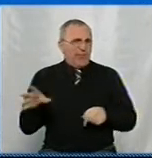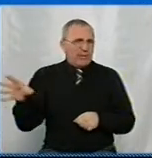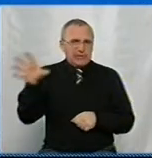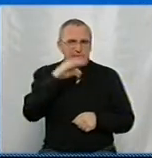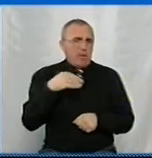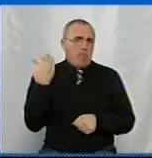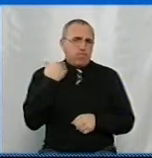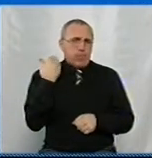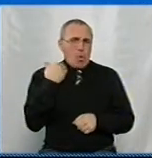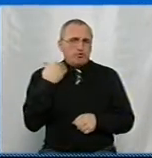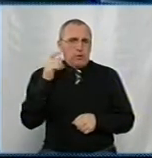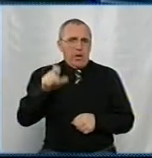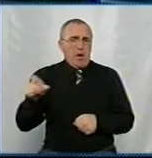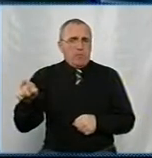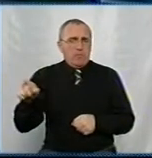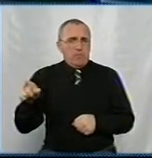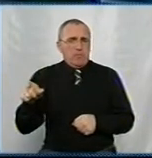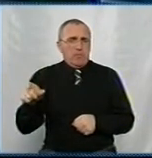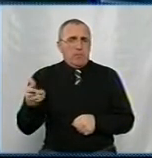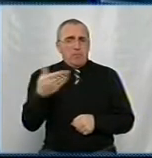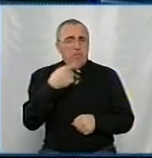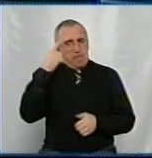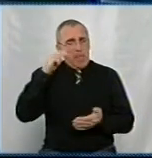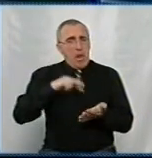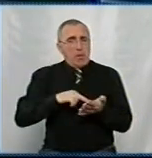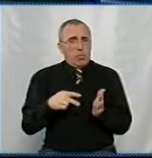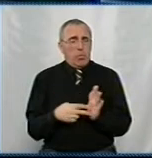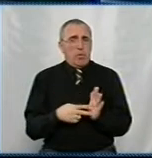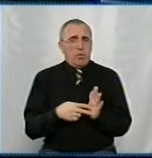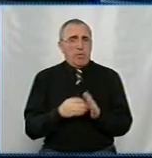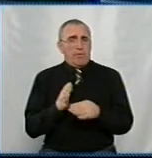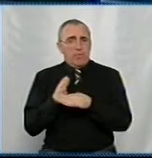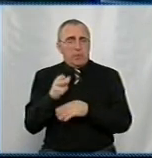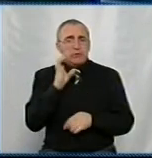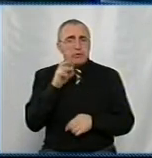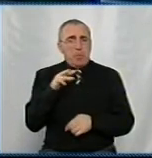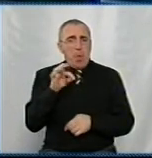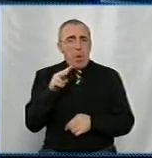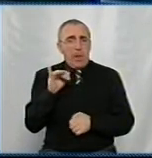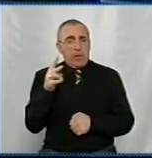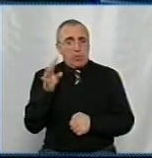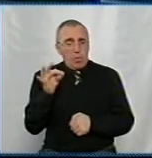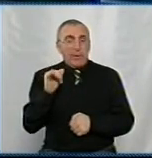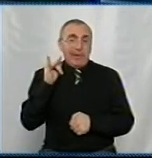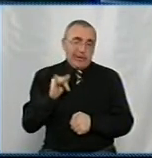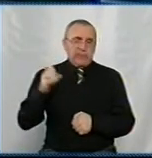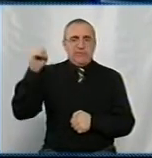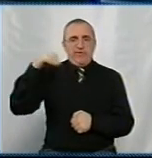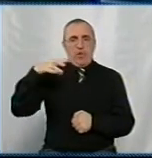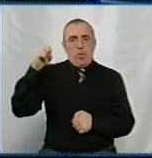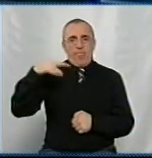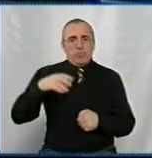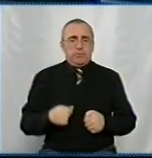боржниками? З усіма боржниками. Зараз ми плануємо відвідати Смоліна і Світловодськ, місто